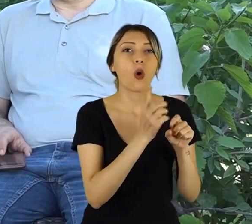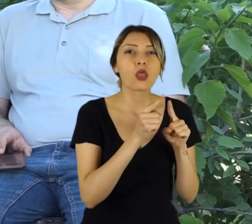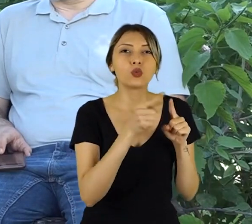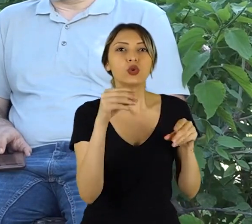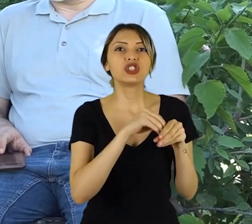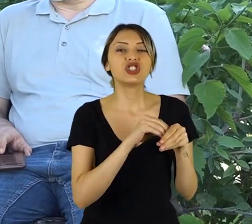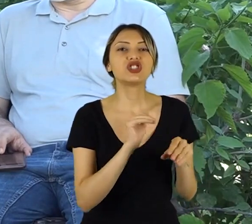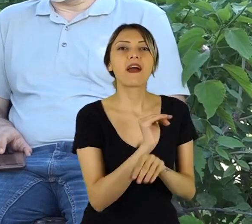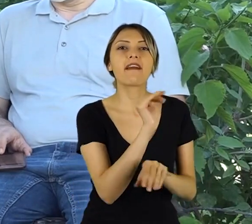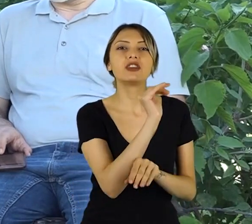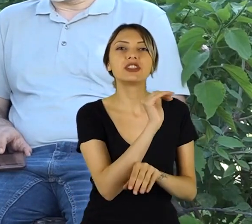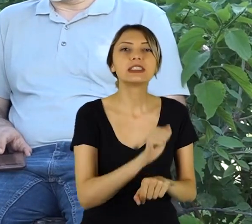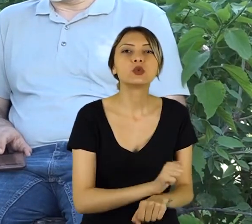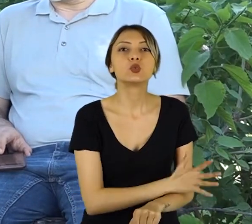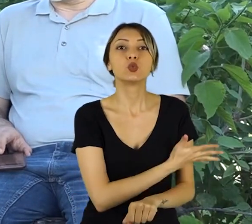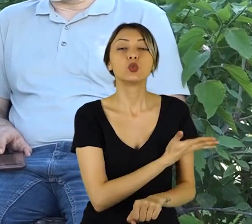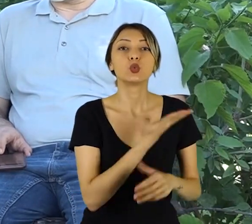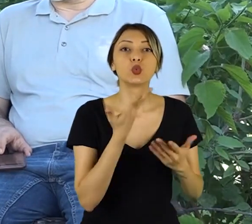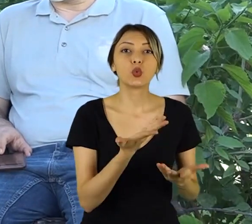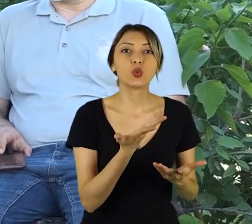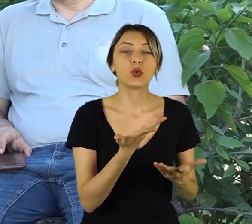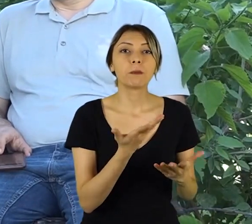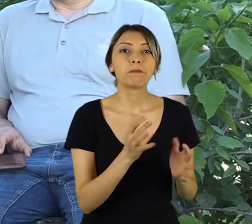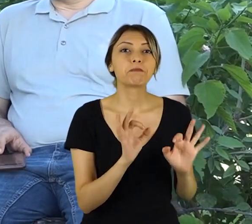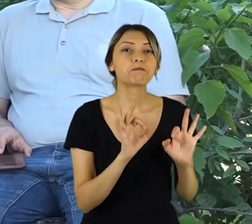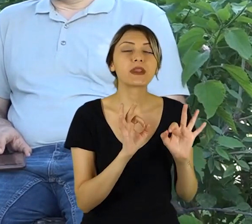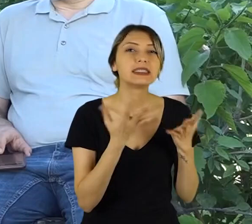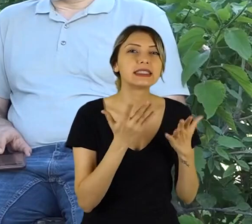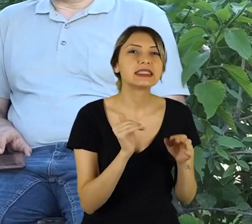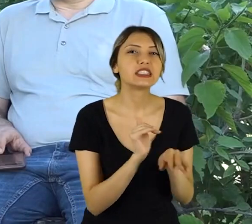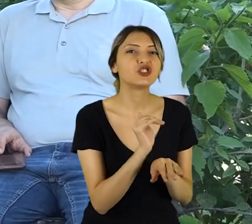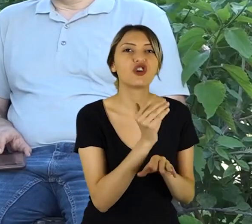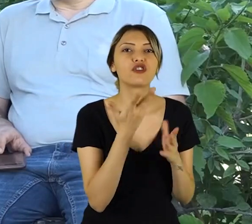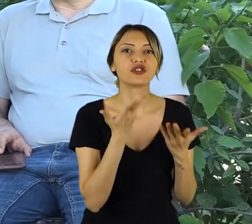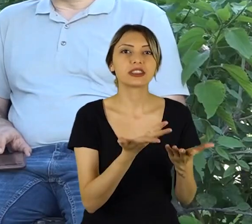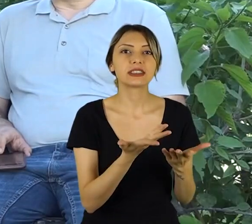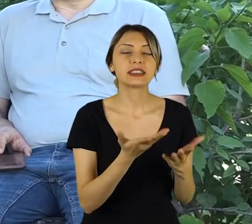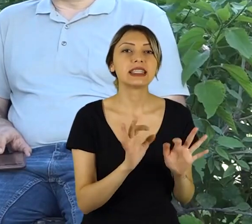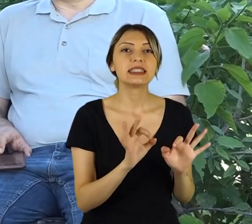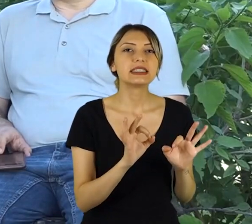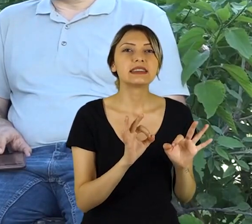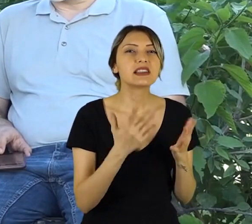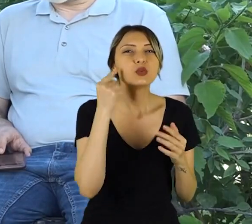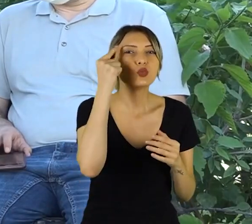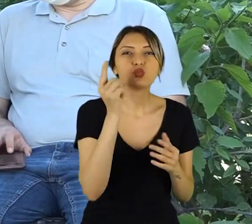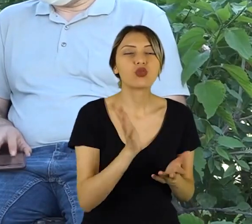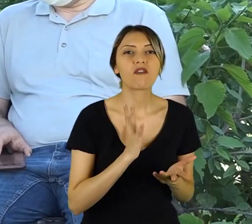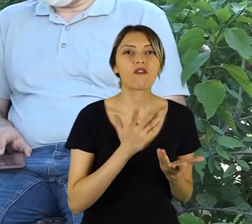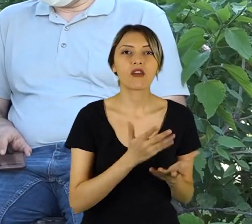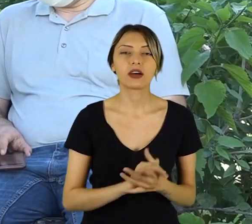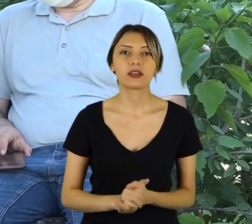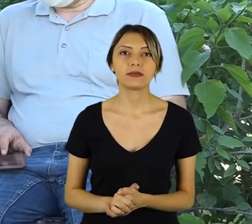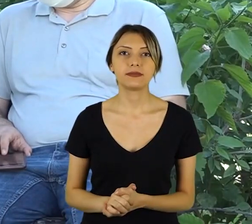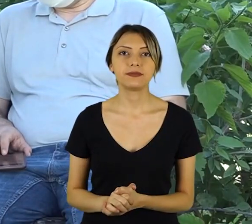yollarıyla ilgili, pandemiyle birlikte yaşama noktasında ne gibi duygular oluştu sizde?